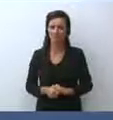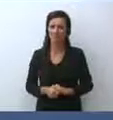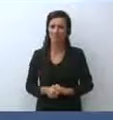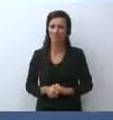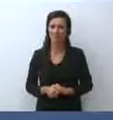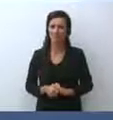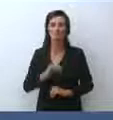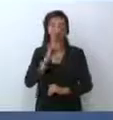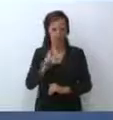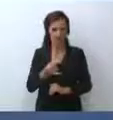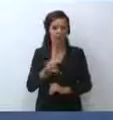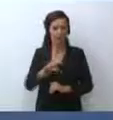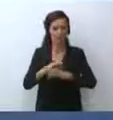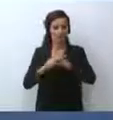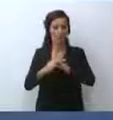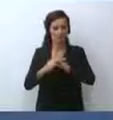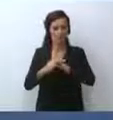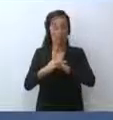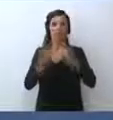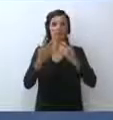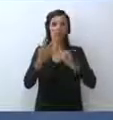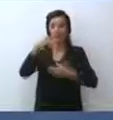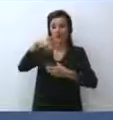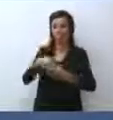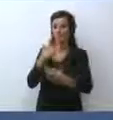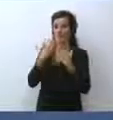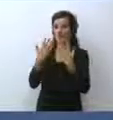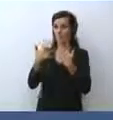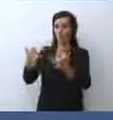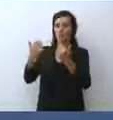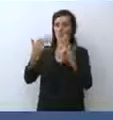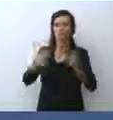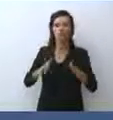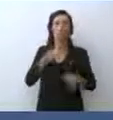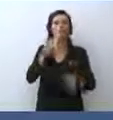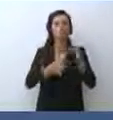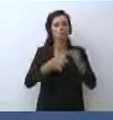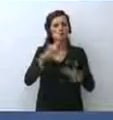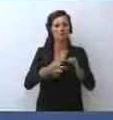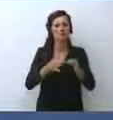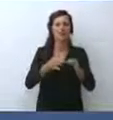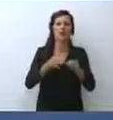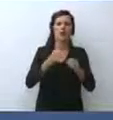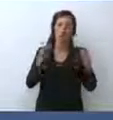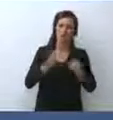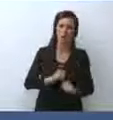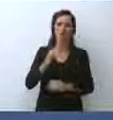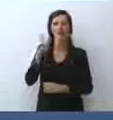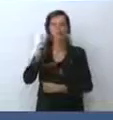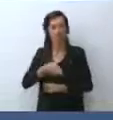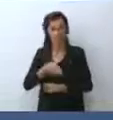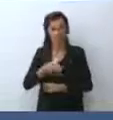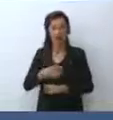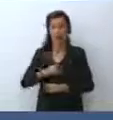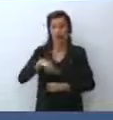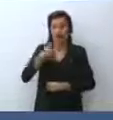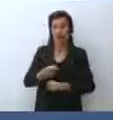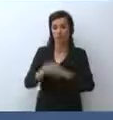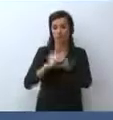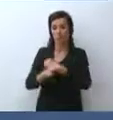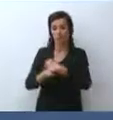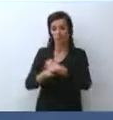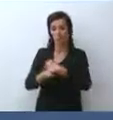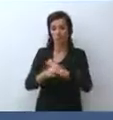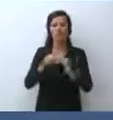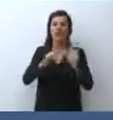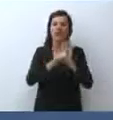Sì, i provvedimenti che sono già in Parlamento sono la giustizia civile e penale. Poi i provvedimenti che verranno presentati, come dicevo, sono